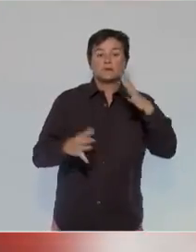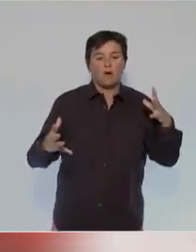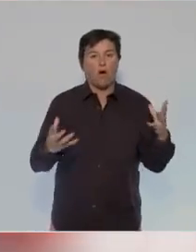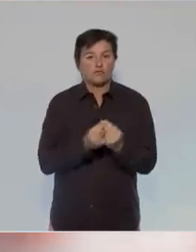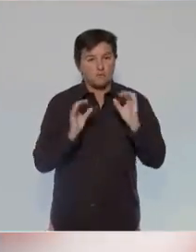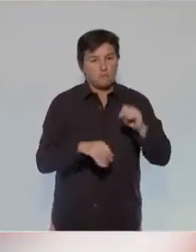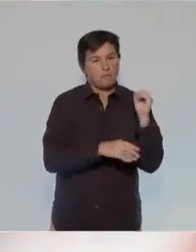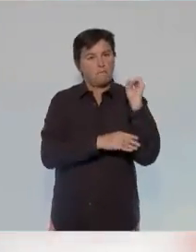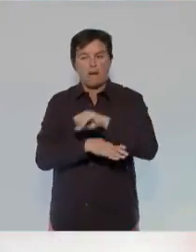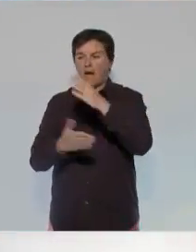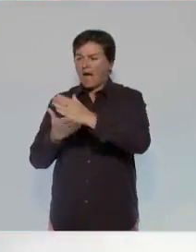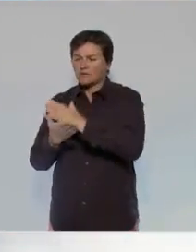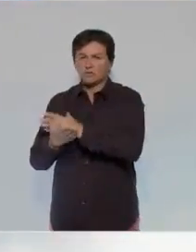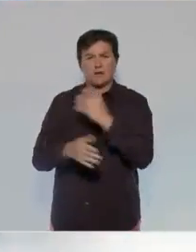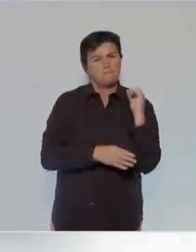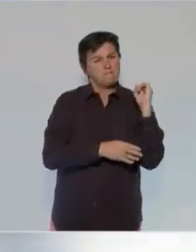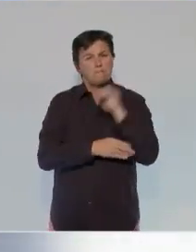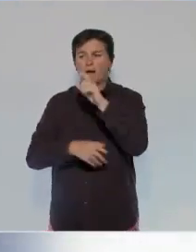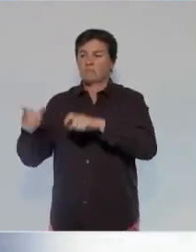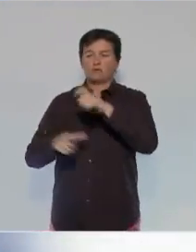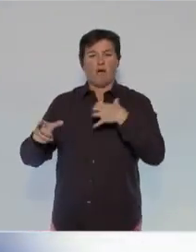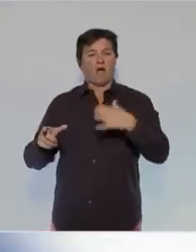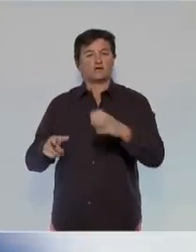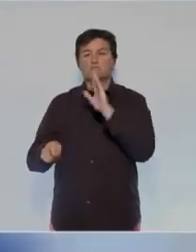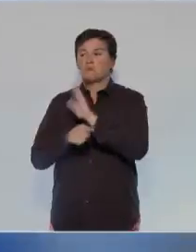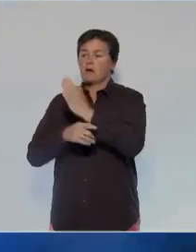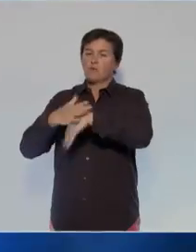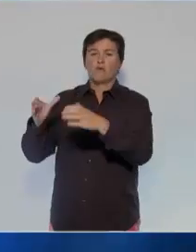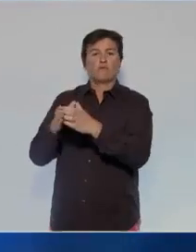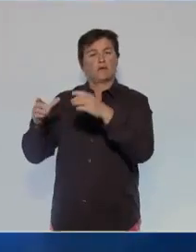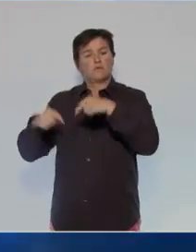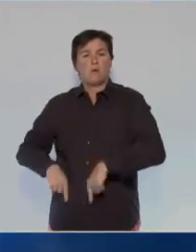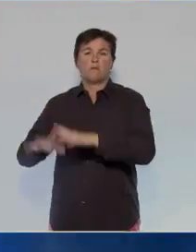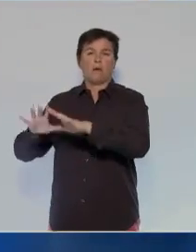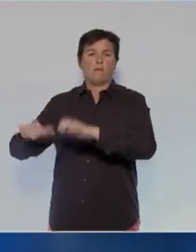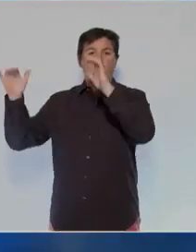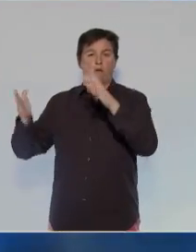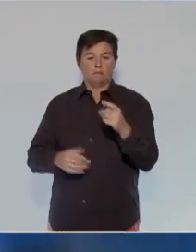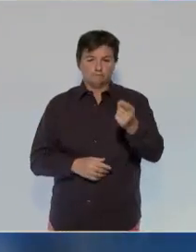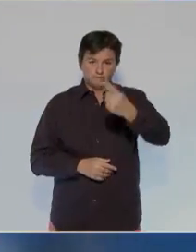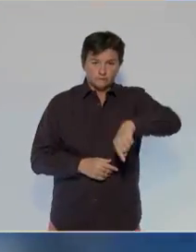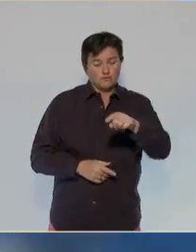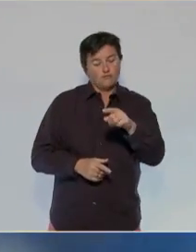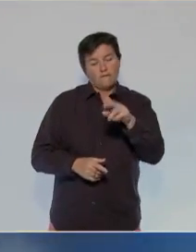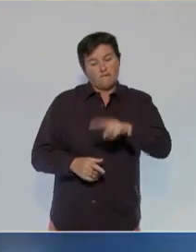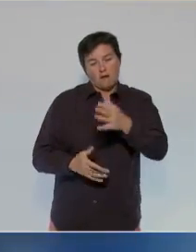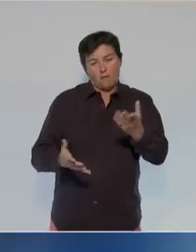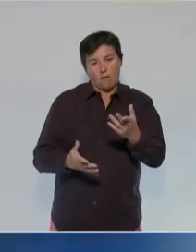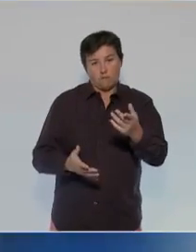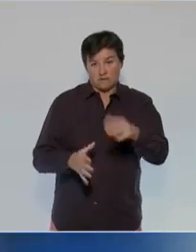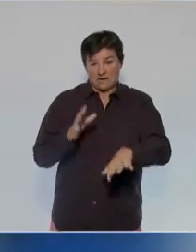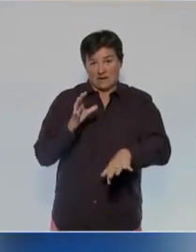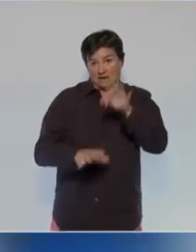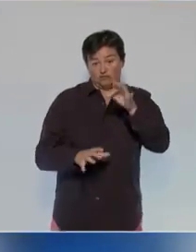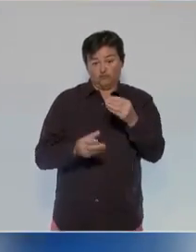ils se rassemblent, sont plus forts que les actionnaires, les milliardaires et leur porte parole au Parlement et au gouvernement. Alors on ne va pas se mentir, cette